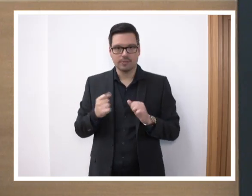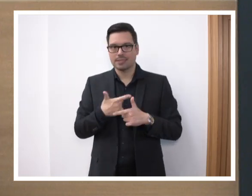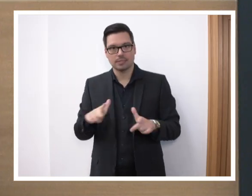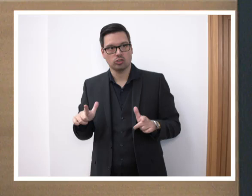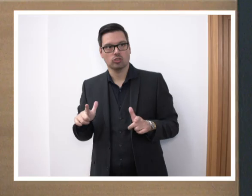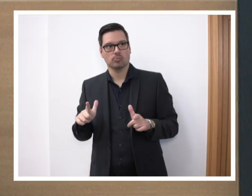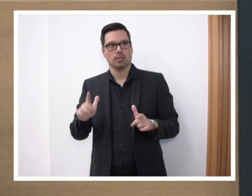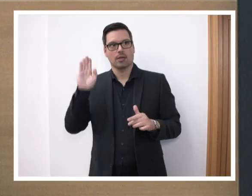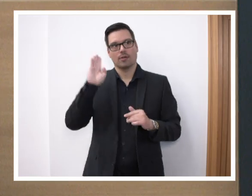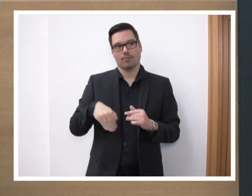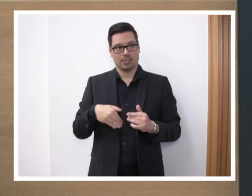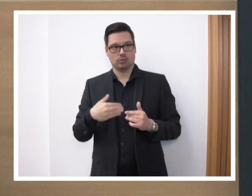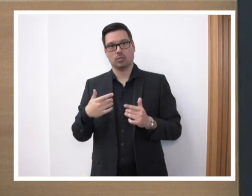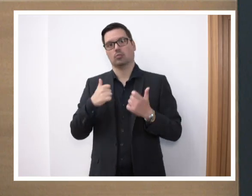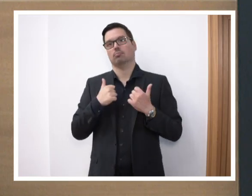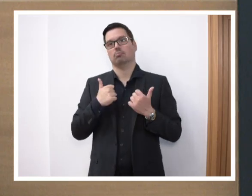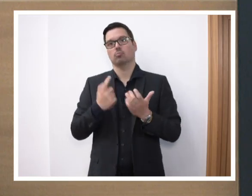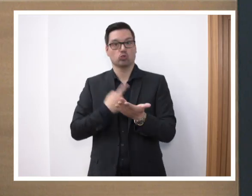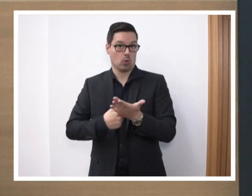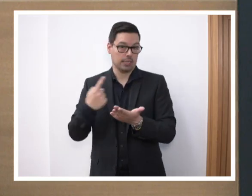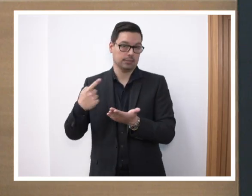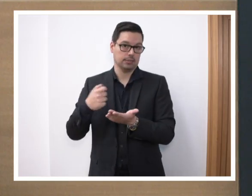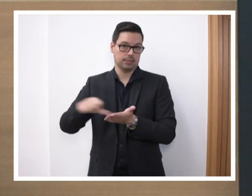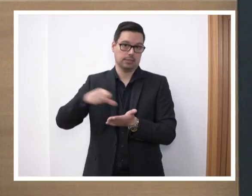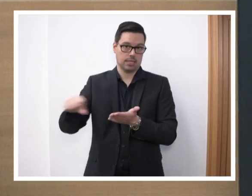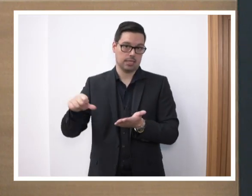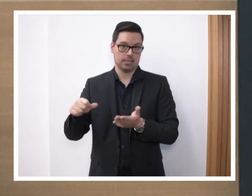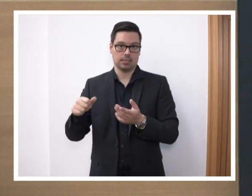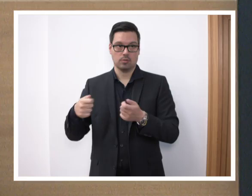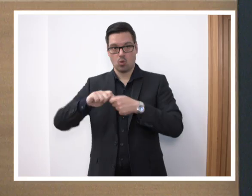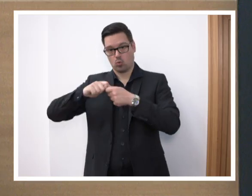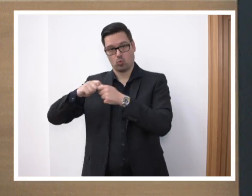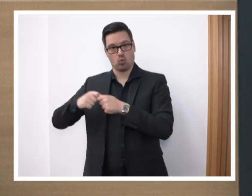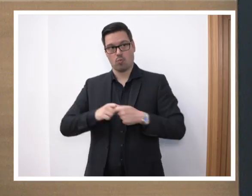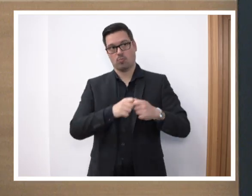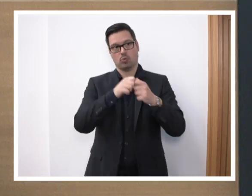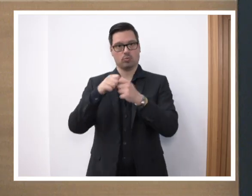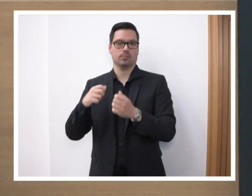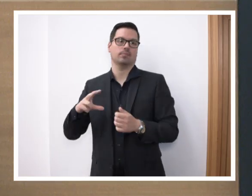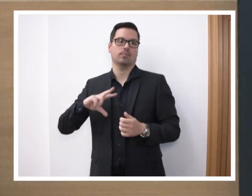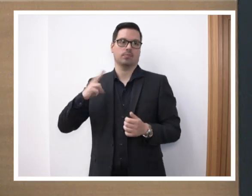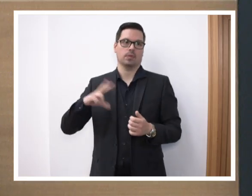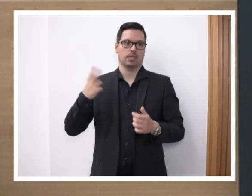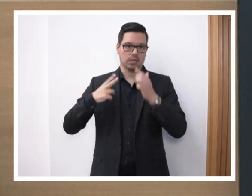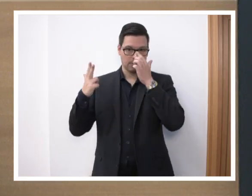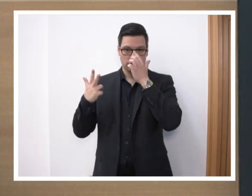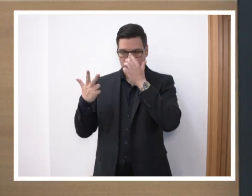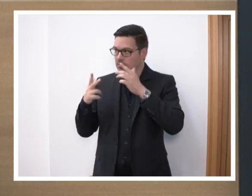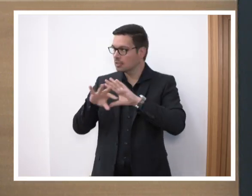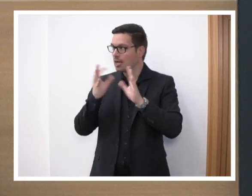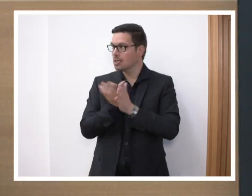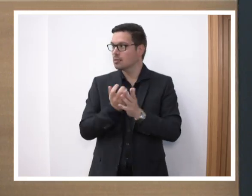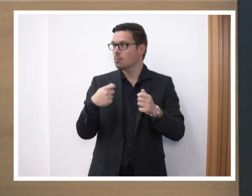zu Fehlgründungen auf Lasten des Steuerzahls kommen kann. Die Kopplung der staatlichen Finanzierung an Wartefritten gilt übrigens in fast allen